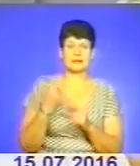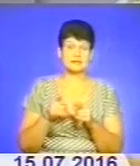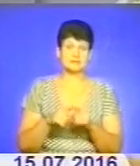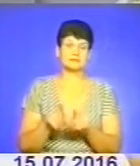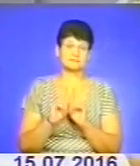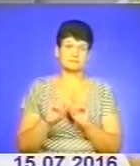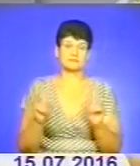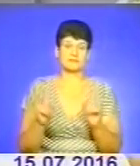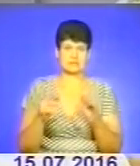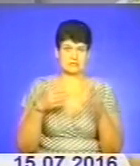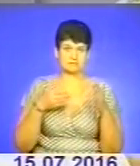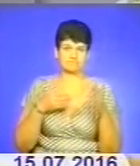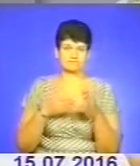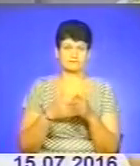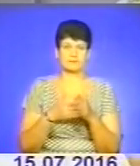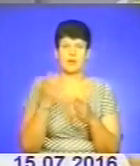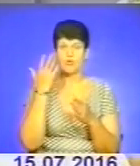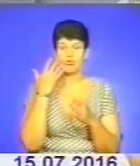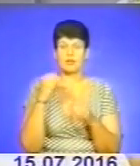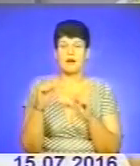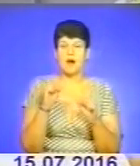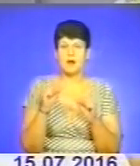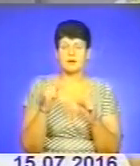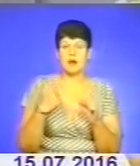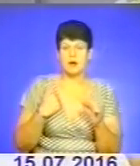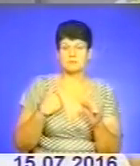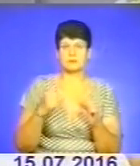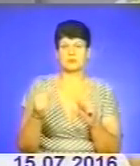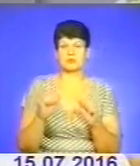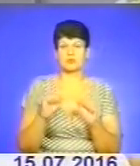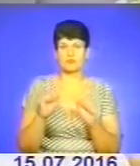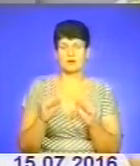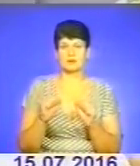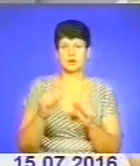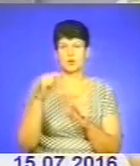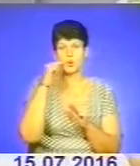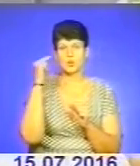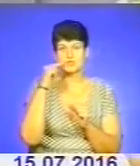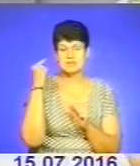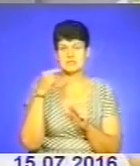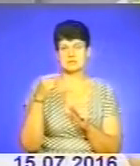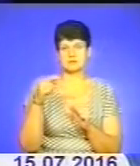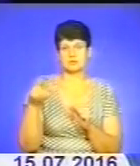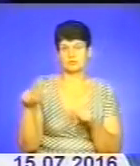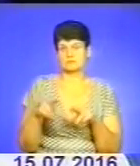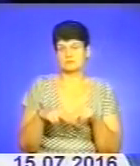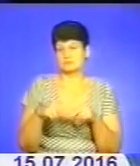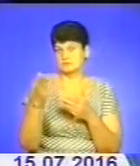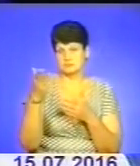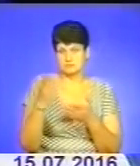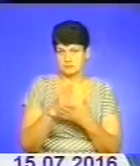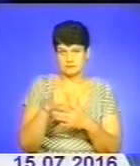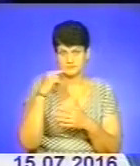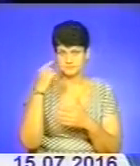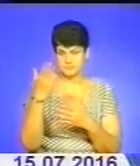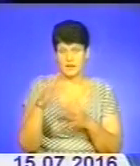точка падіння крайня, коли армією вже керували фактично російські громадяни з російським паспортом, які відразу після